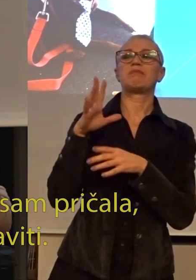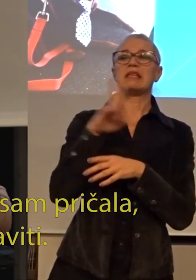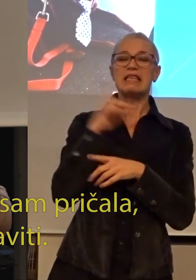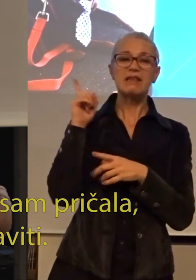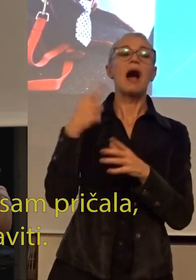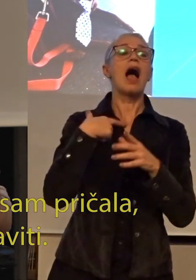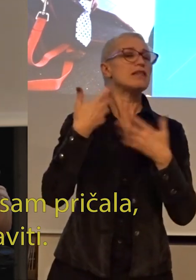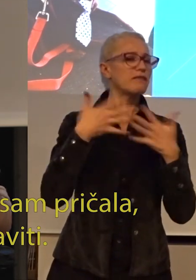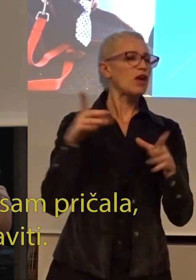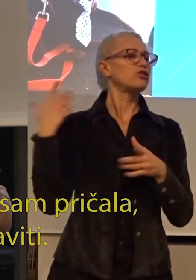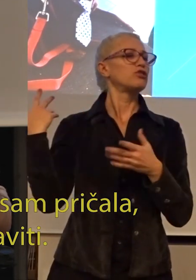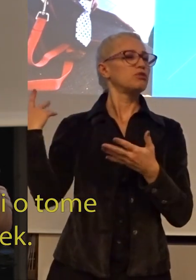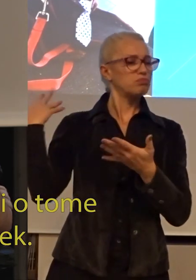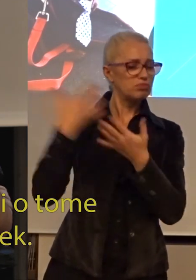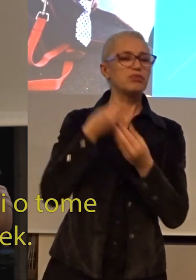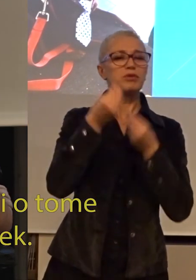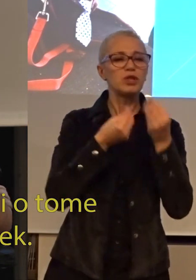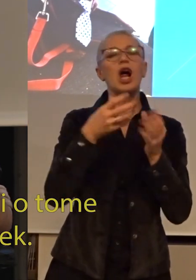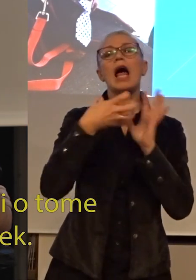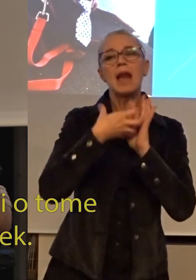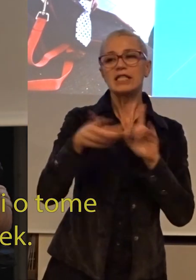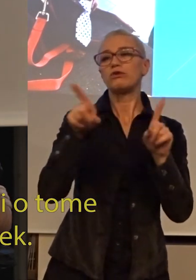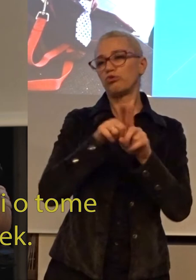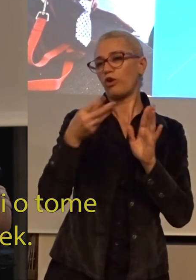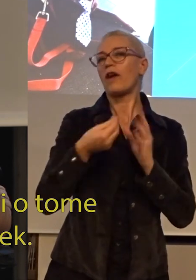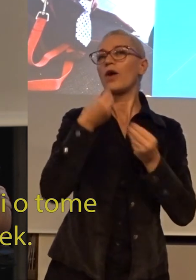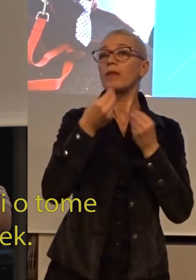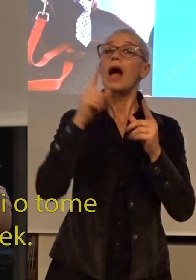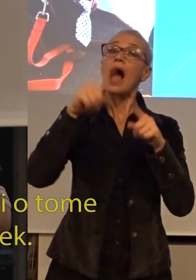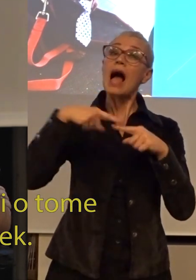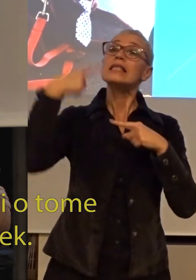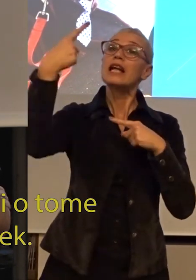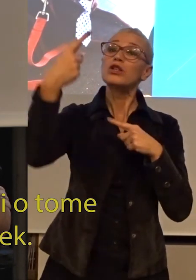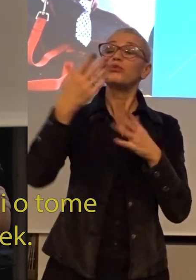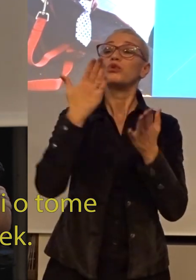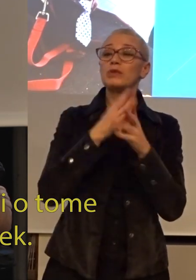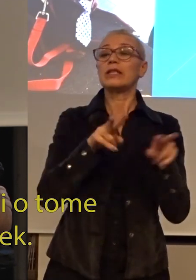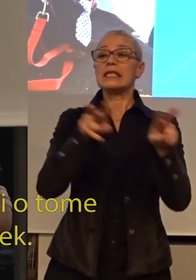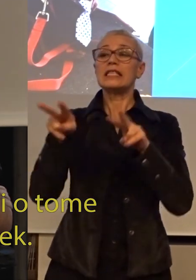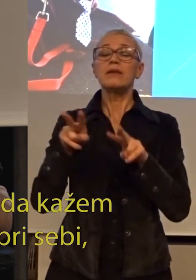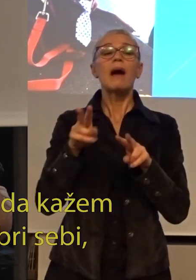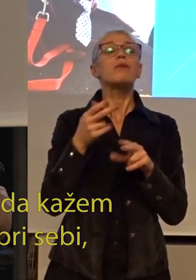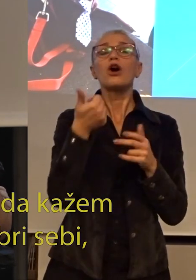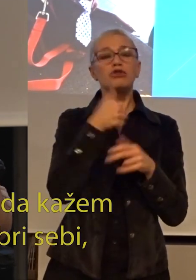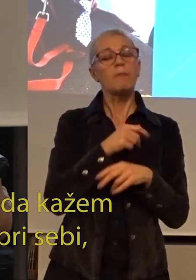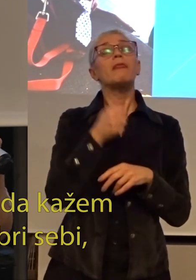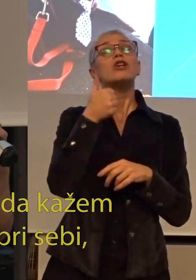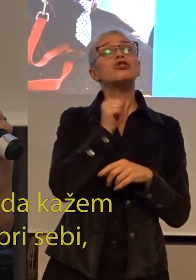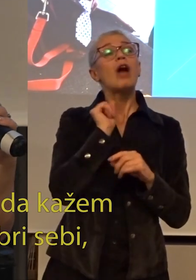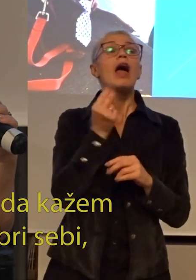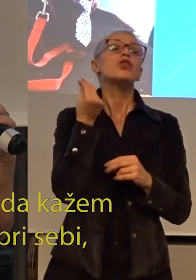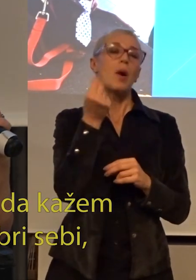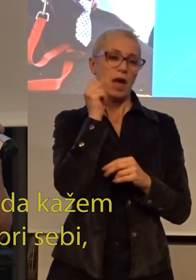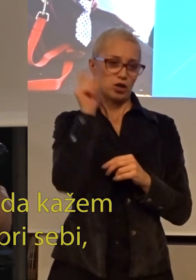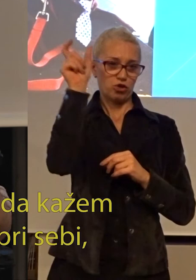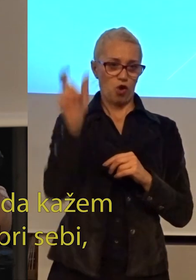i ovako ću nastaviti. A sledeći put ću govoriti o tome šta je to dobar čovek. Odnosno ovaj put